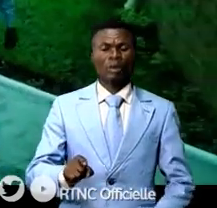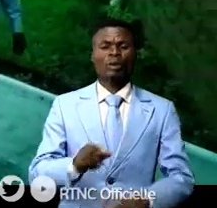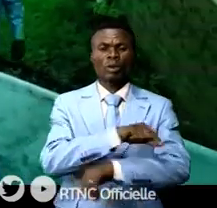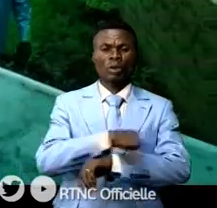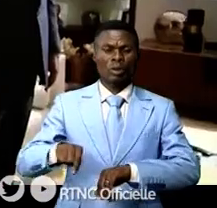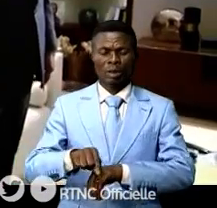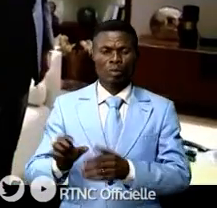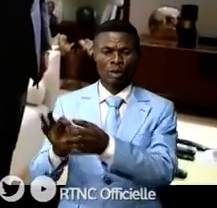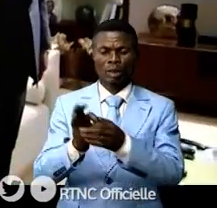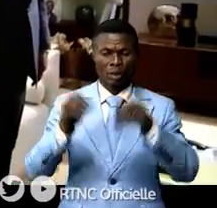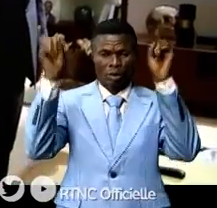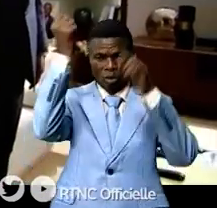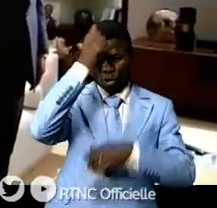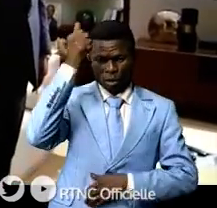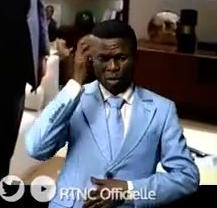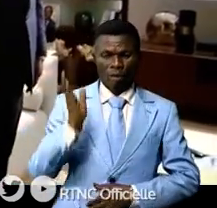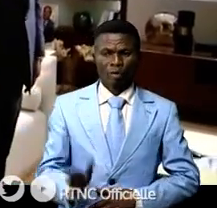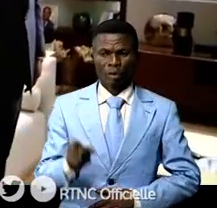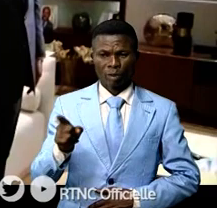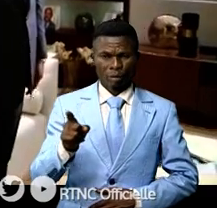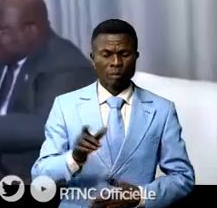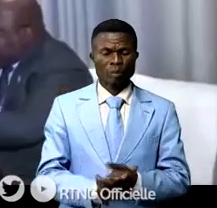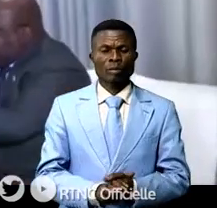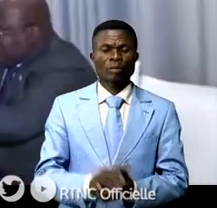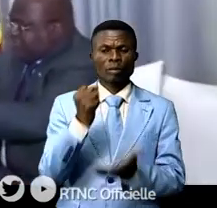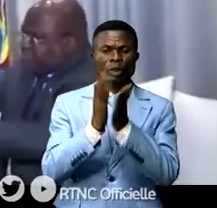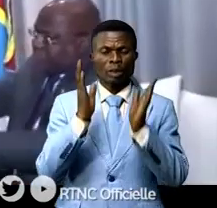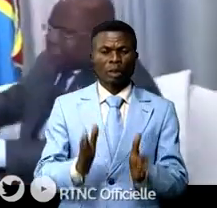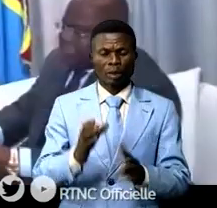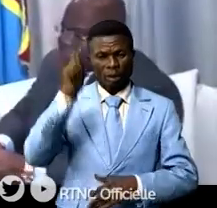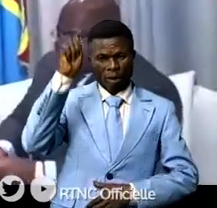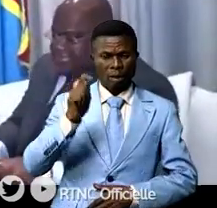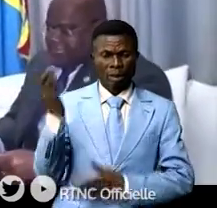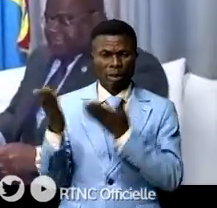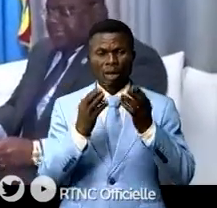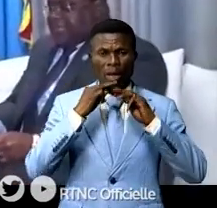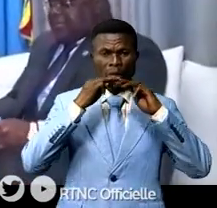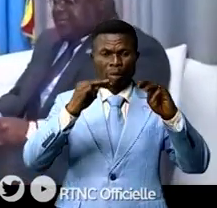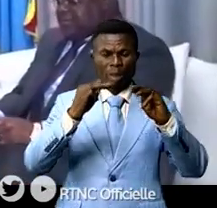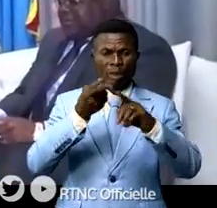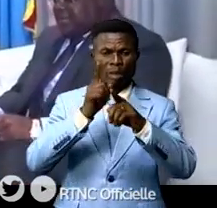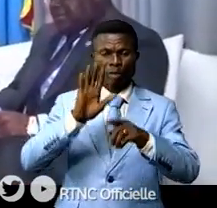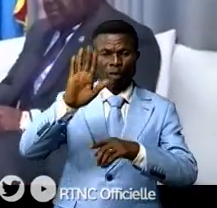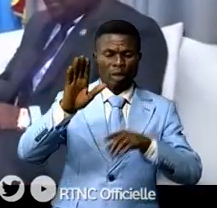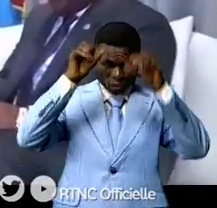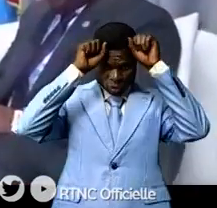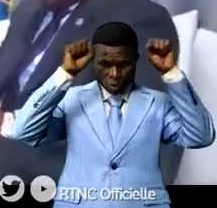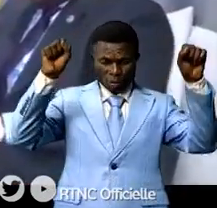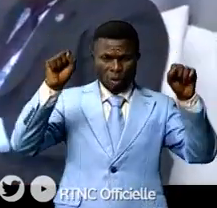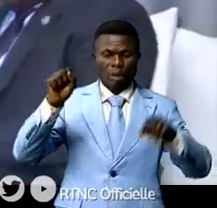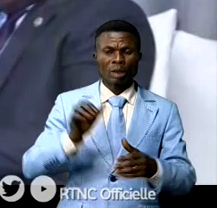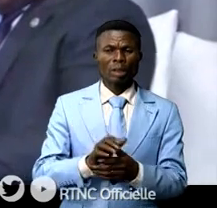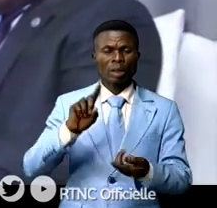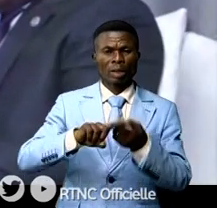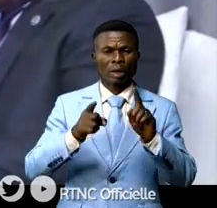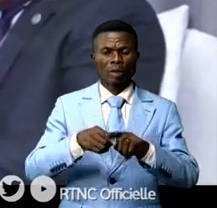de l'Union africaine. L'homme d'État tchadien était porteur d'un message du président Idriss Déby Itno à son